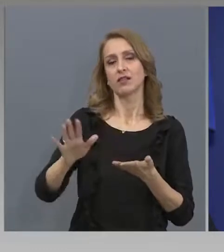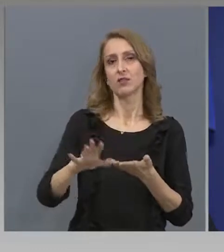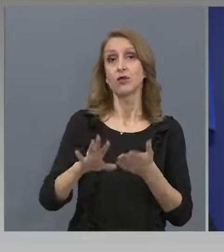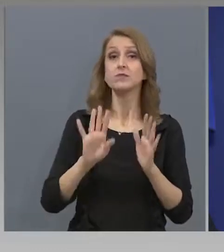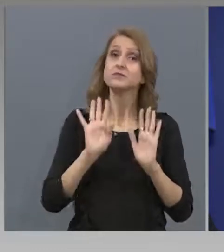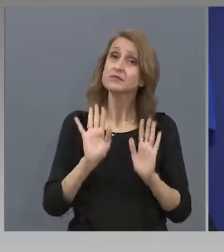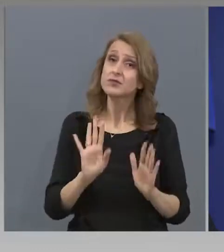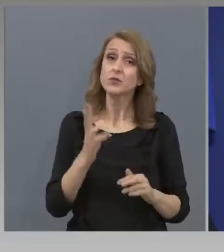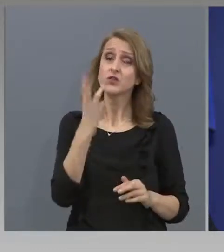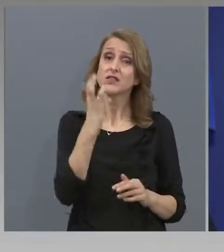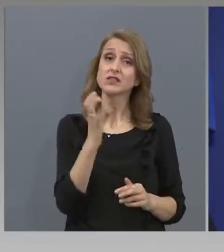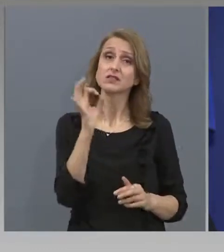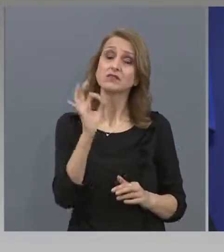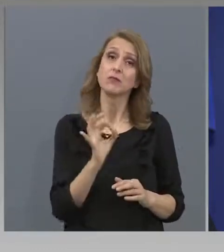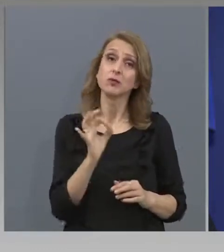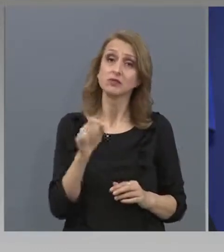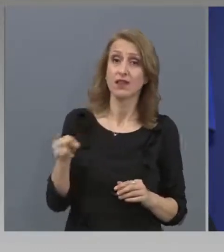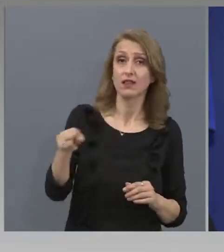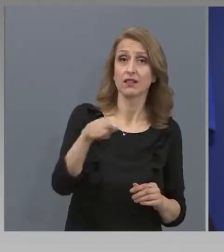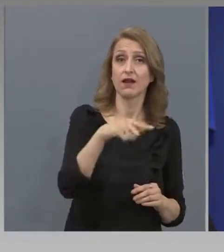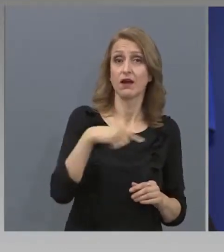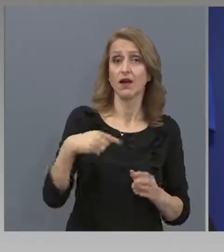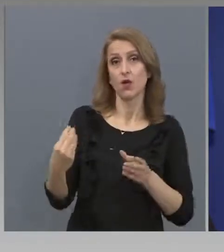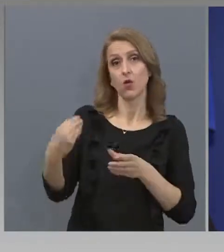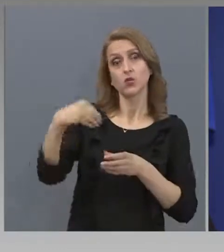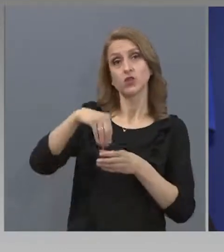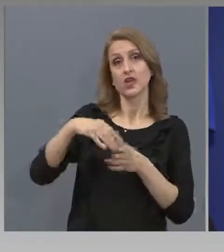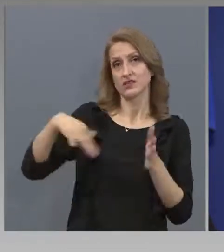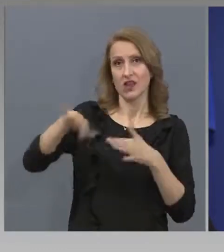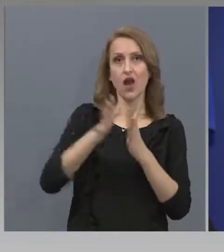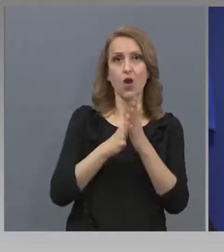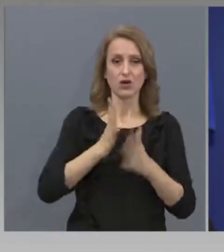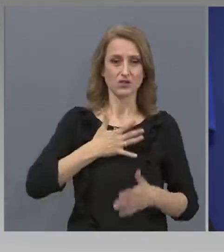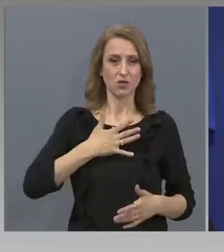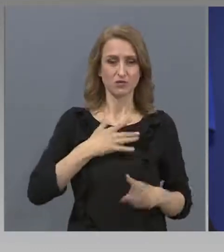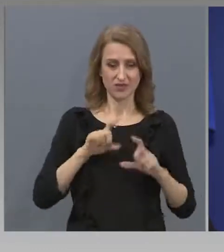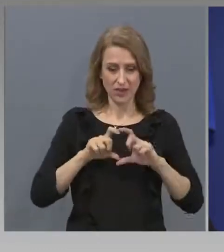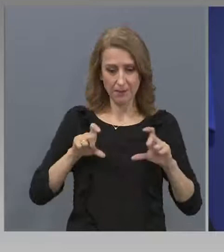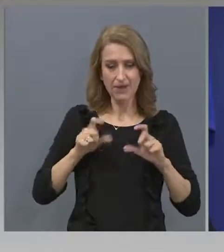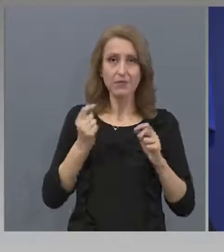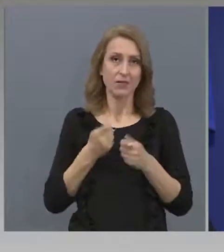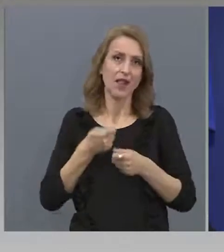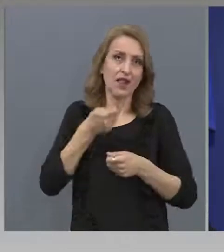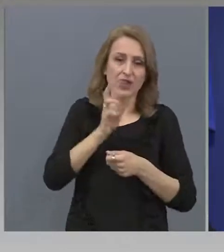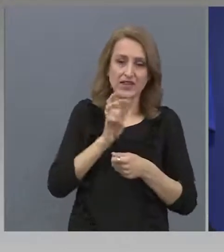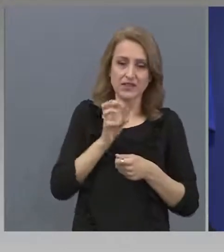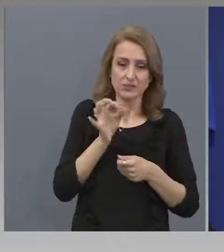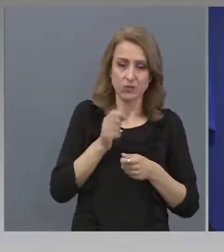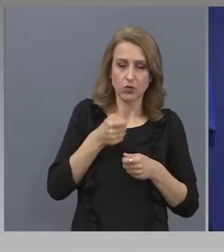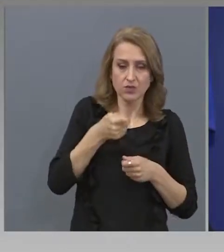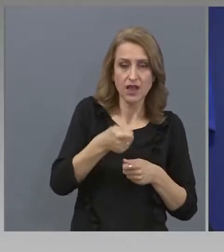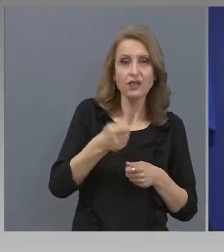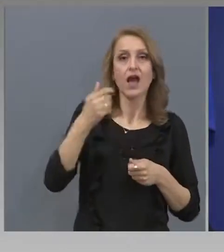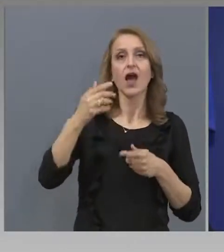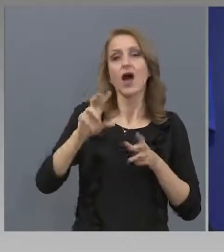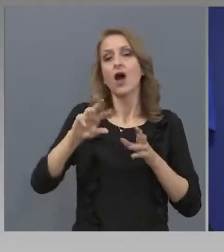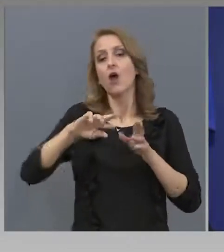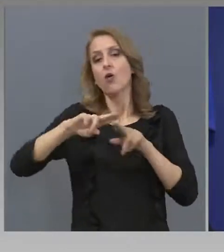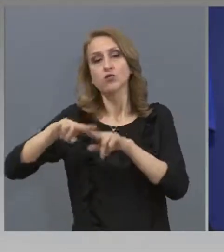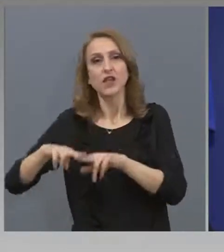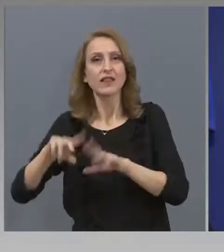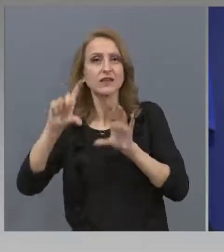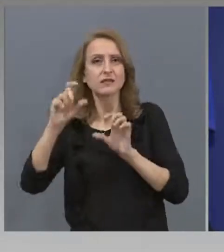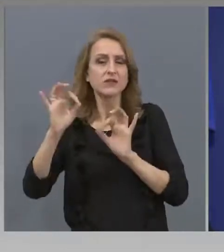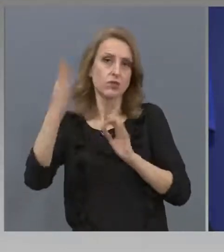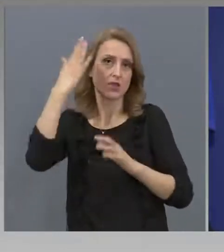поне 30% участие на етажната собственост. Също така изкоментирахме